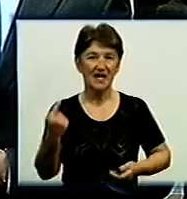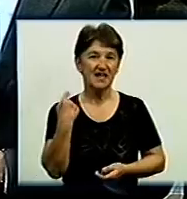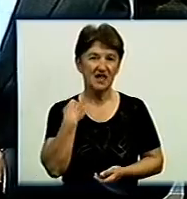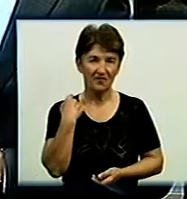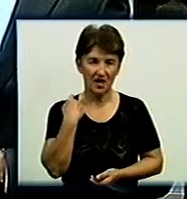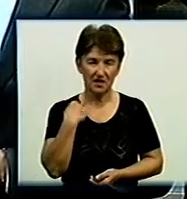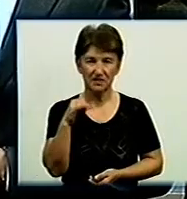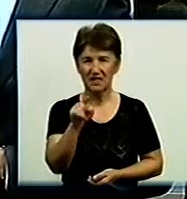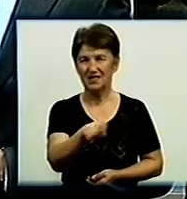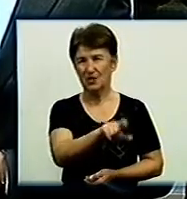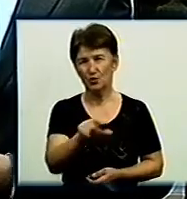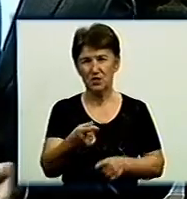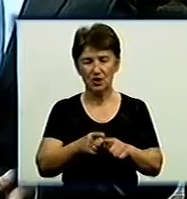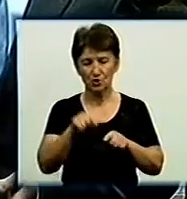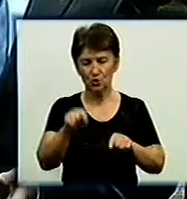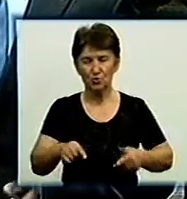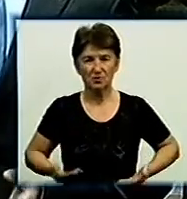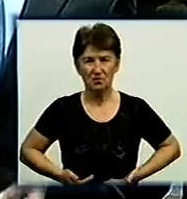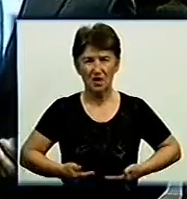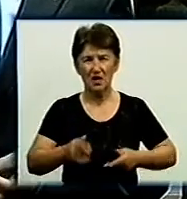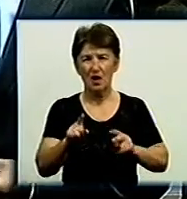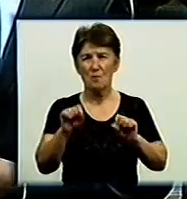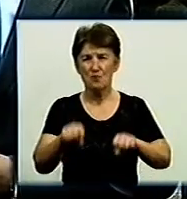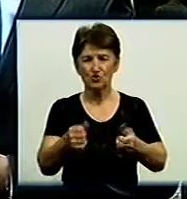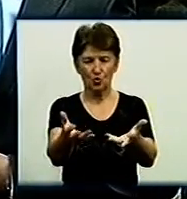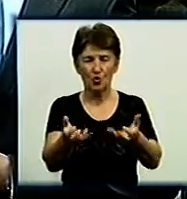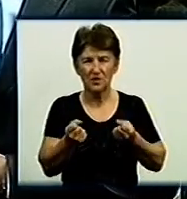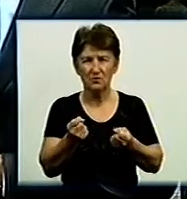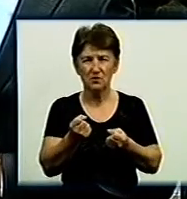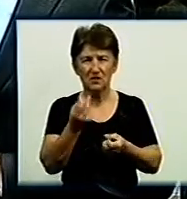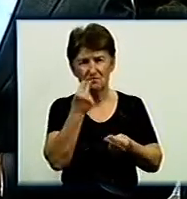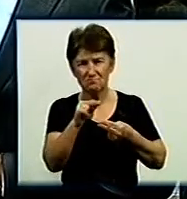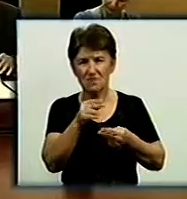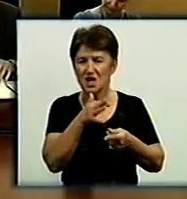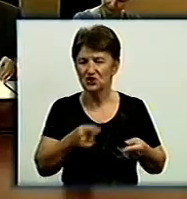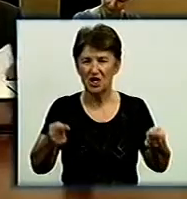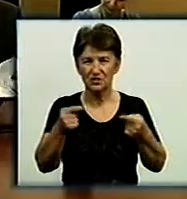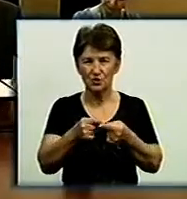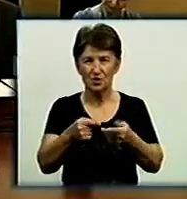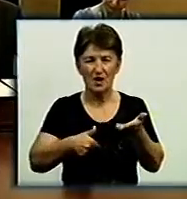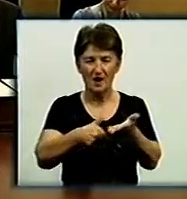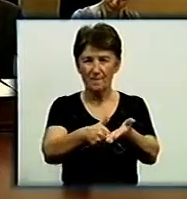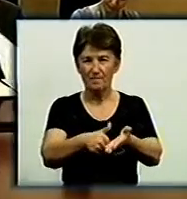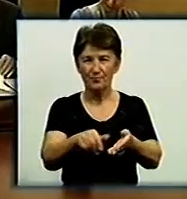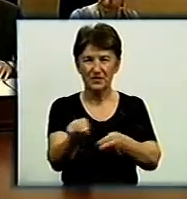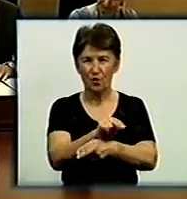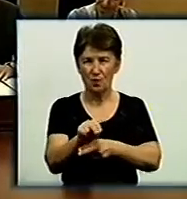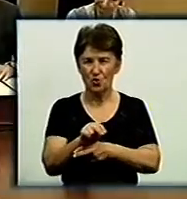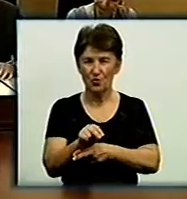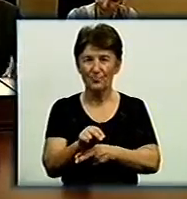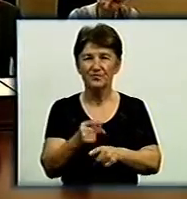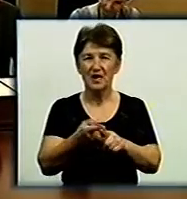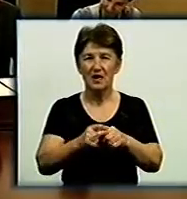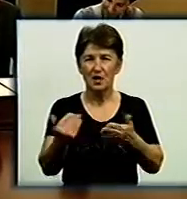які отримують, мати можливість отримати своєчасну, якісну допомогу. Вже всередині керівники онкодиспансеру,